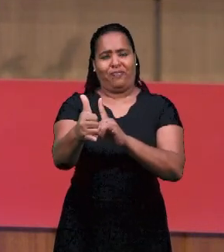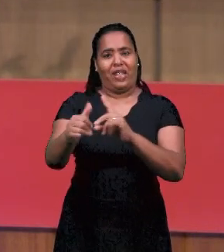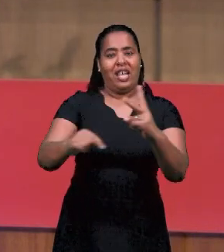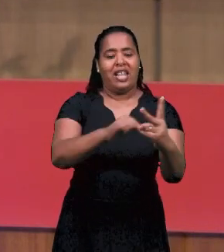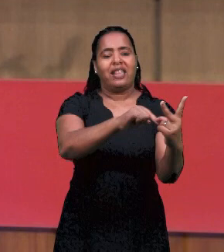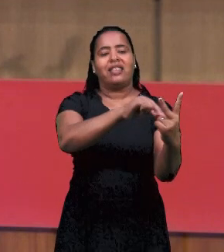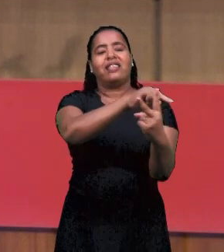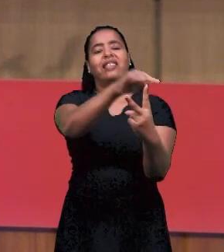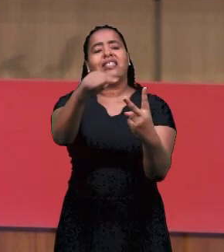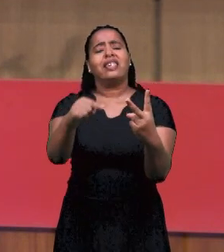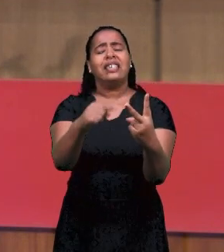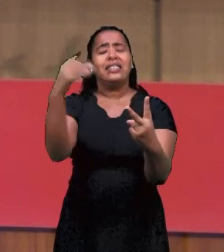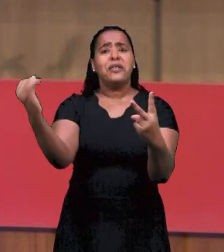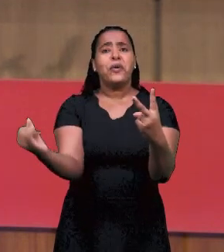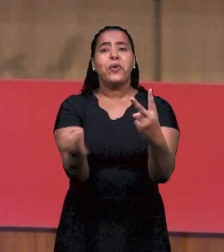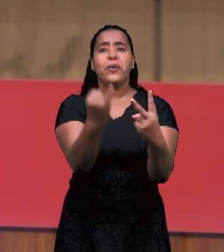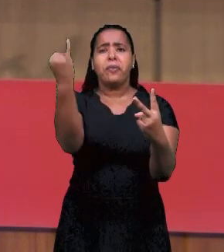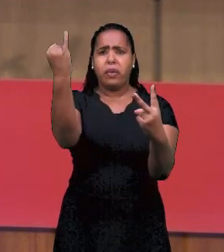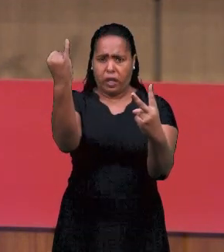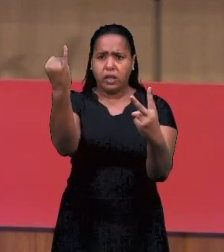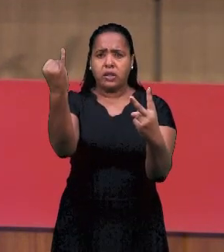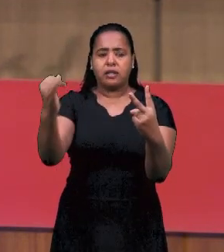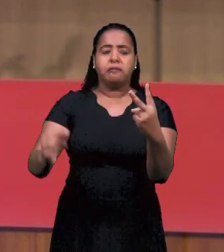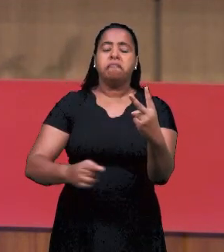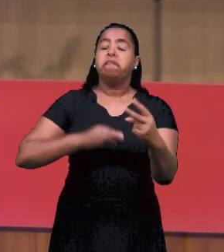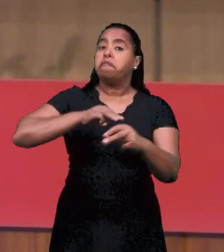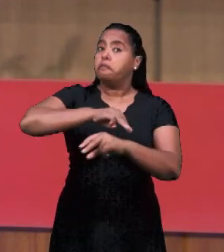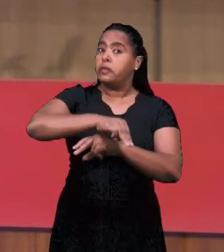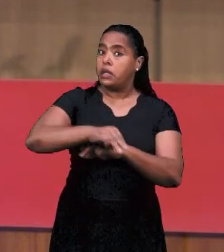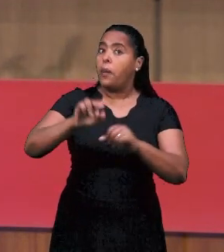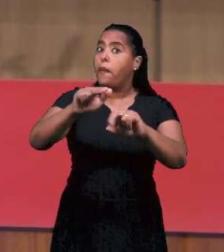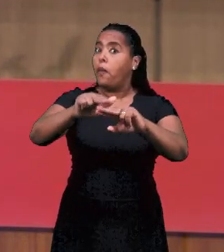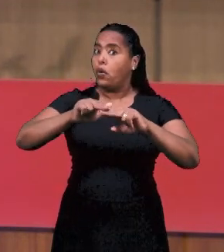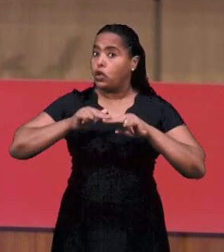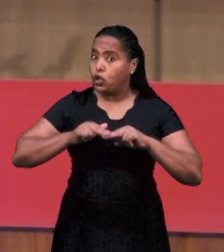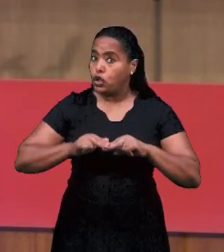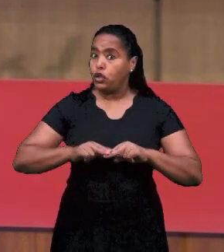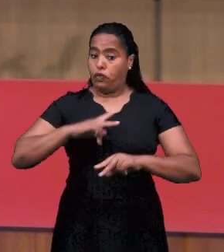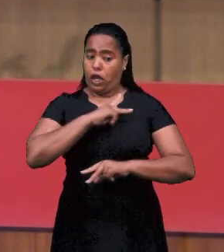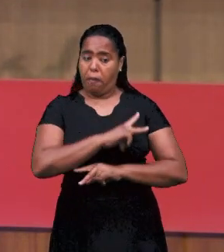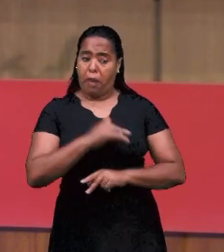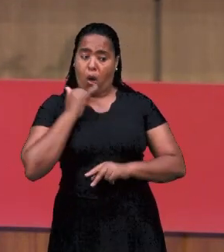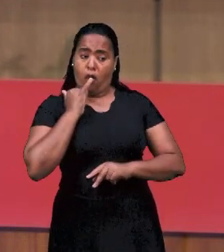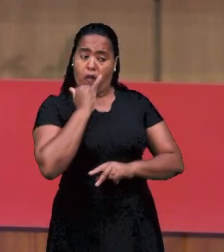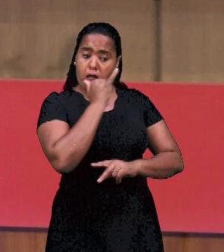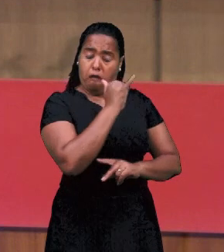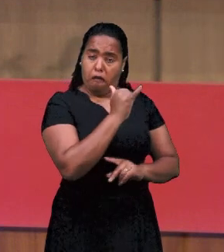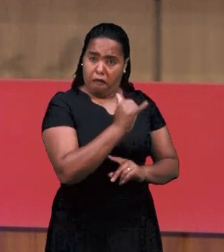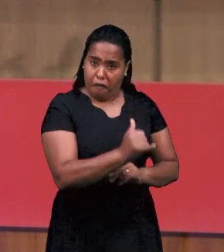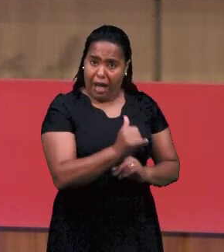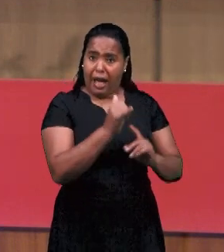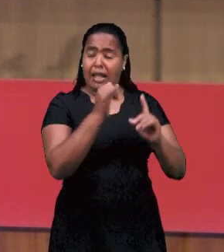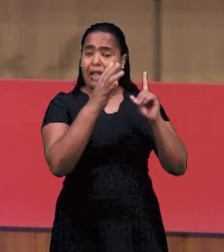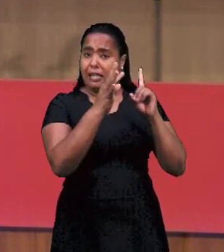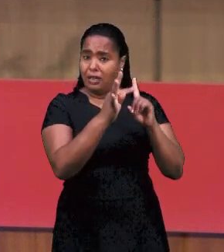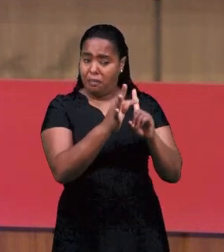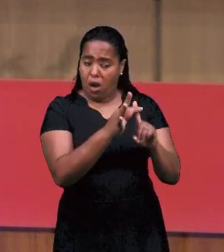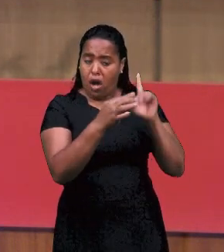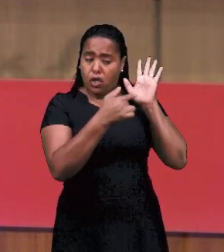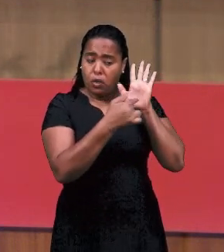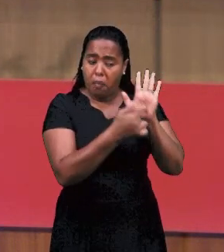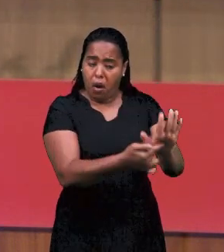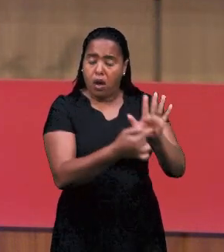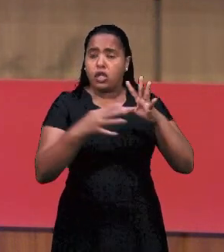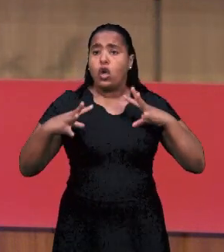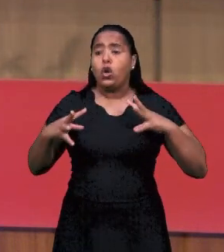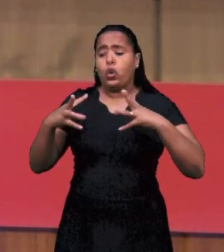пророческое. И так есть две важные вещи в служении пророческом. Павел говорит